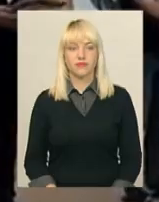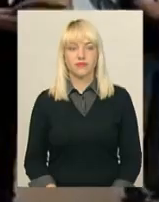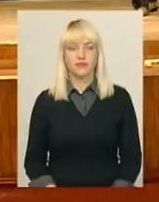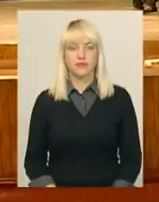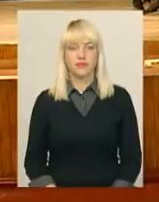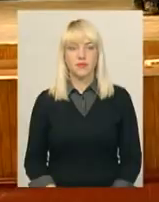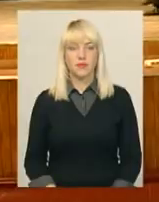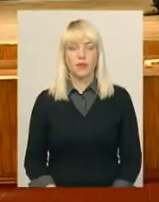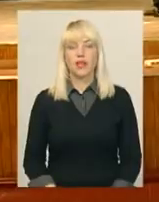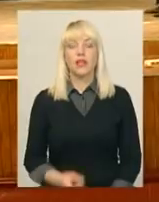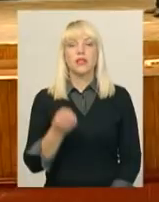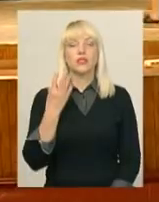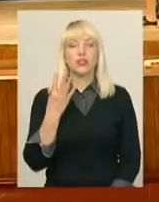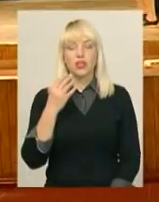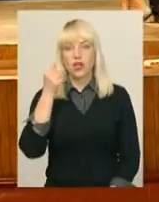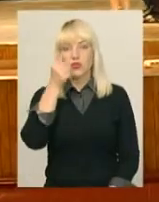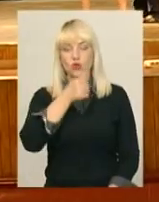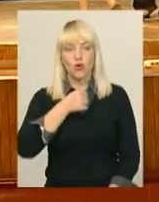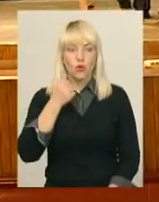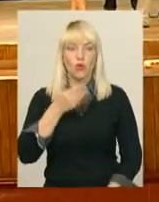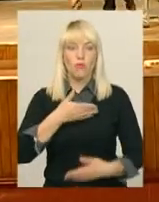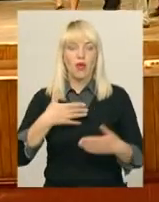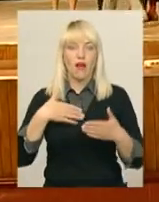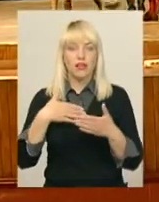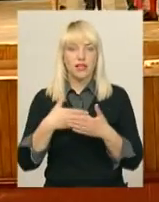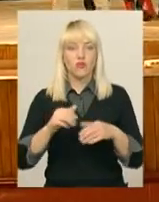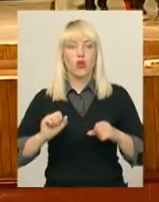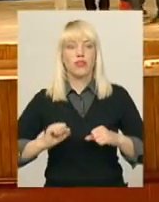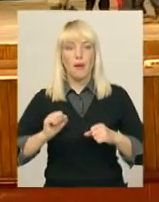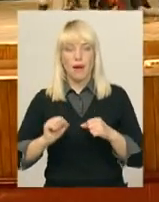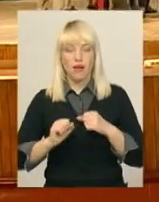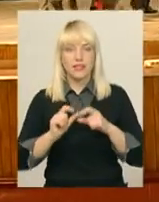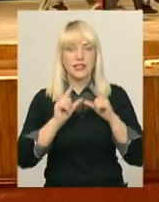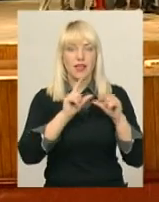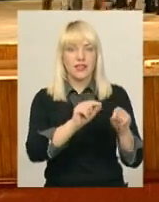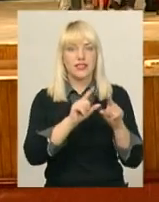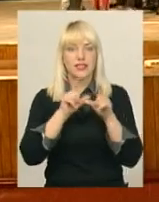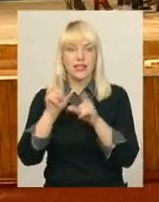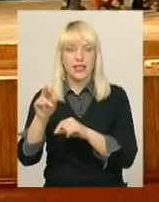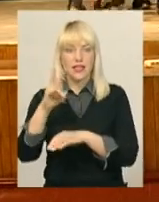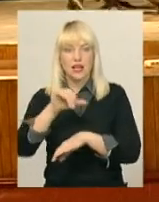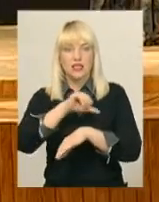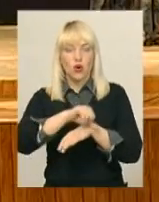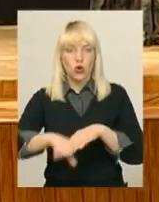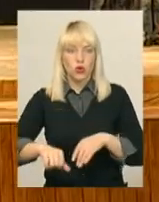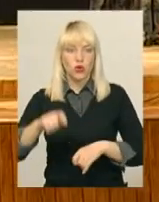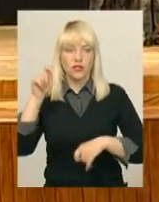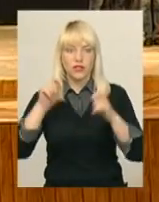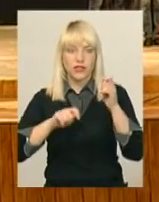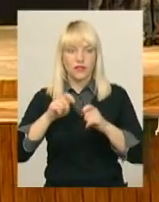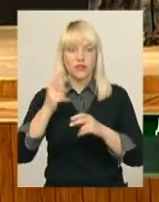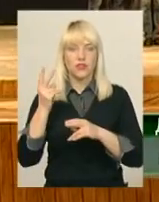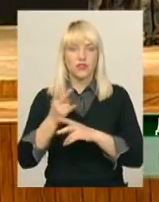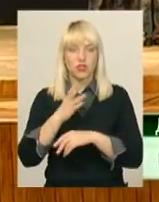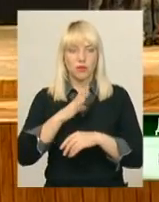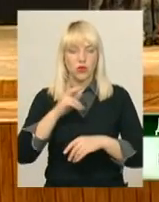З 2014 року ми активно намагаємося їх їздити на закордонні фестивалі. Вже двічі були